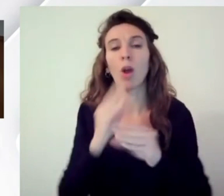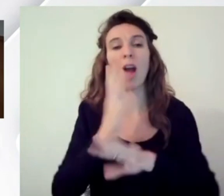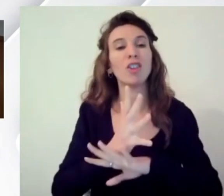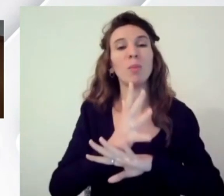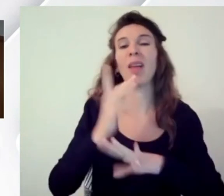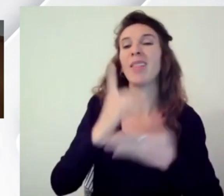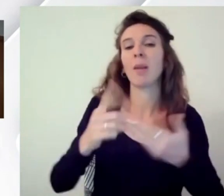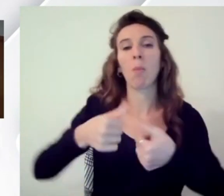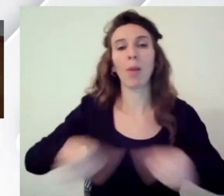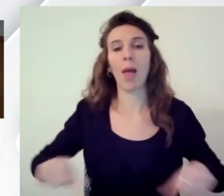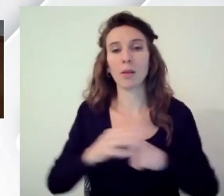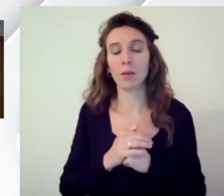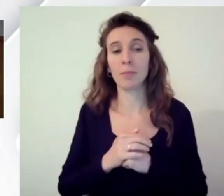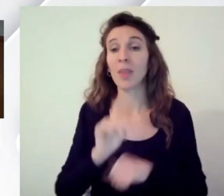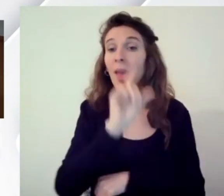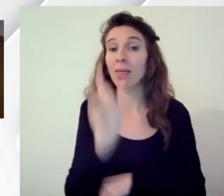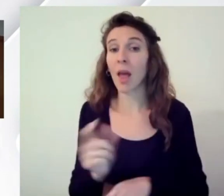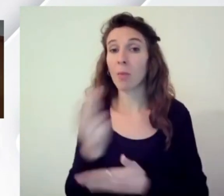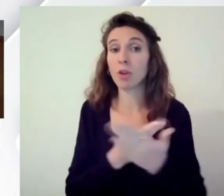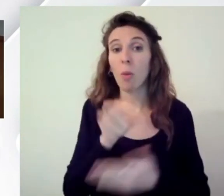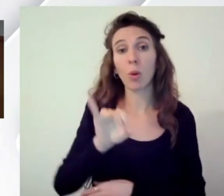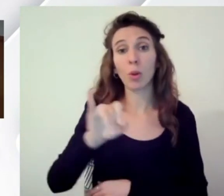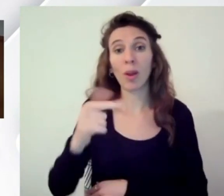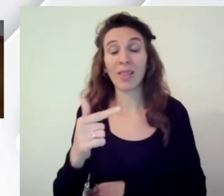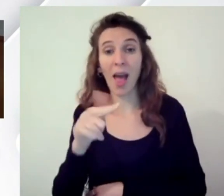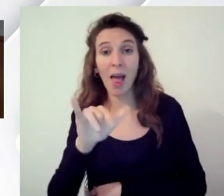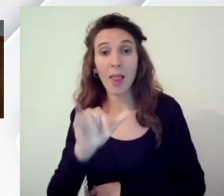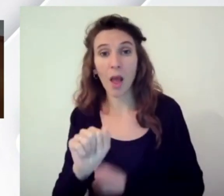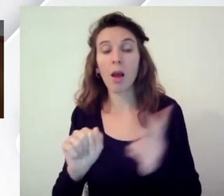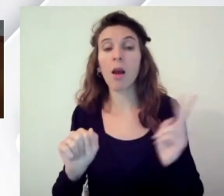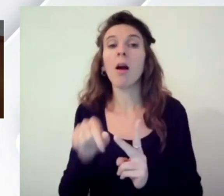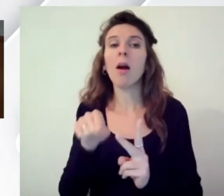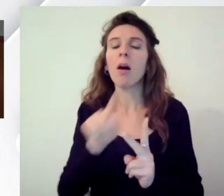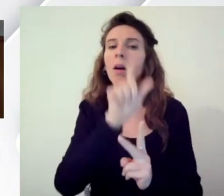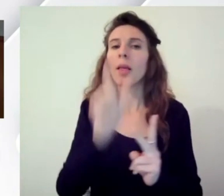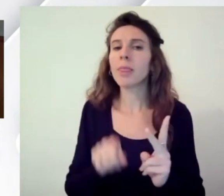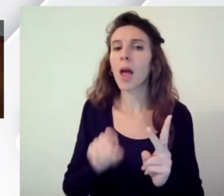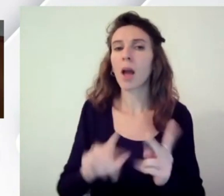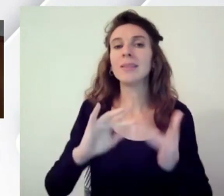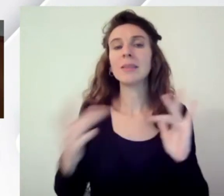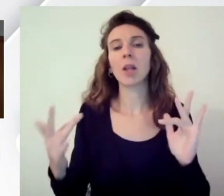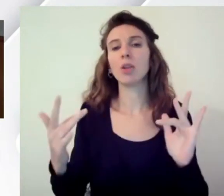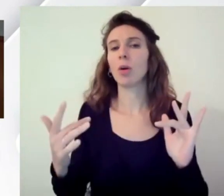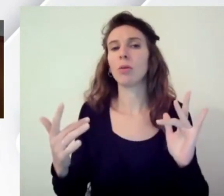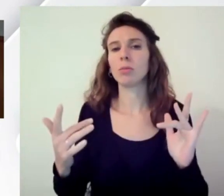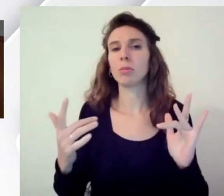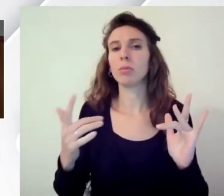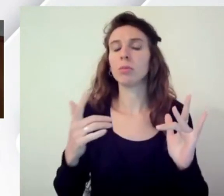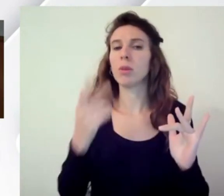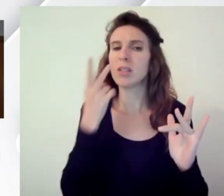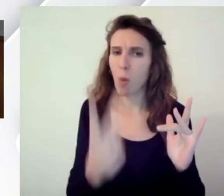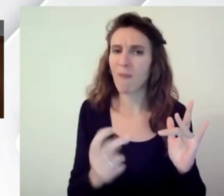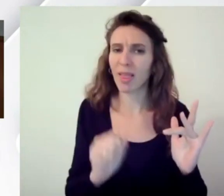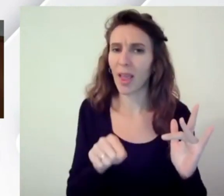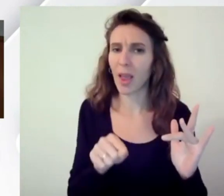il progetto Italia punto Italia del design system del paese che vive sul sito designers.italia.it di cui